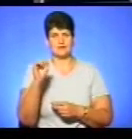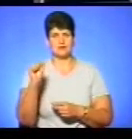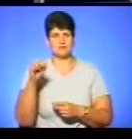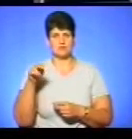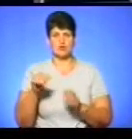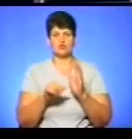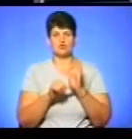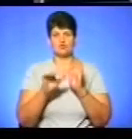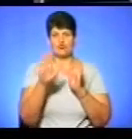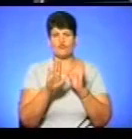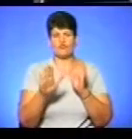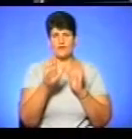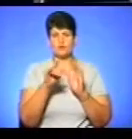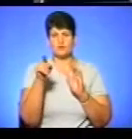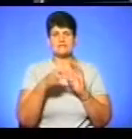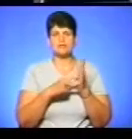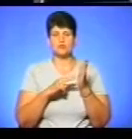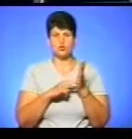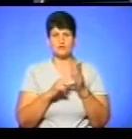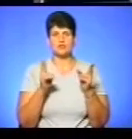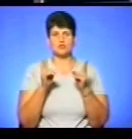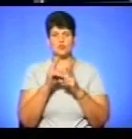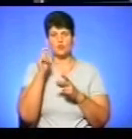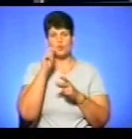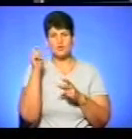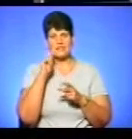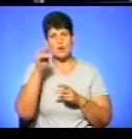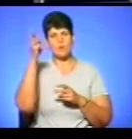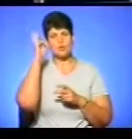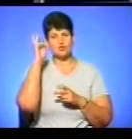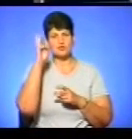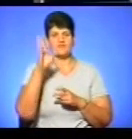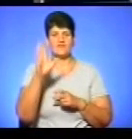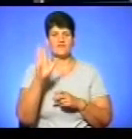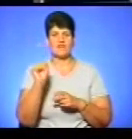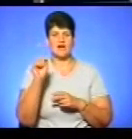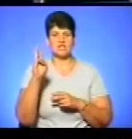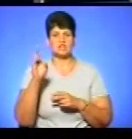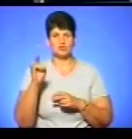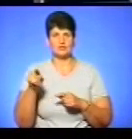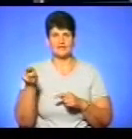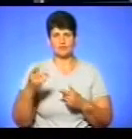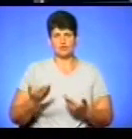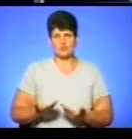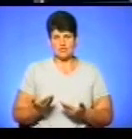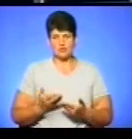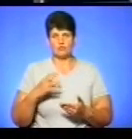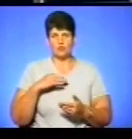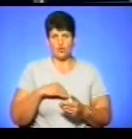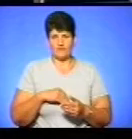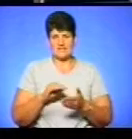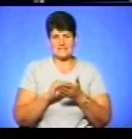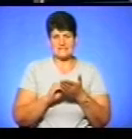6 вересня у велосипедистів запланована зустріч в українському посольстві у Вашингтоні. Тиждень вони проживатимуть у духовній